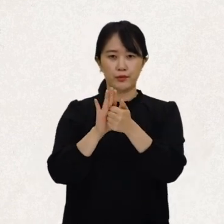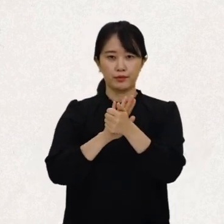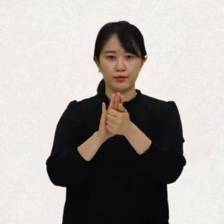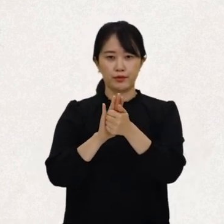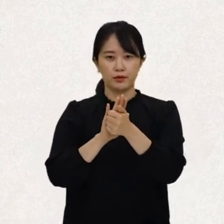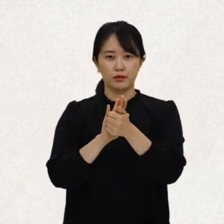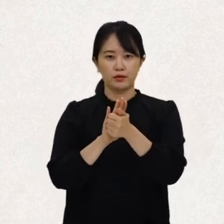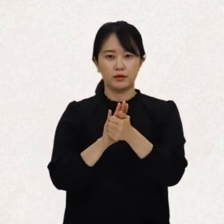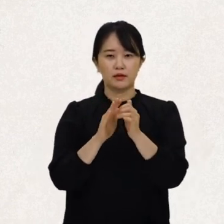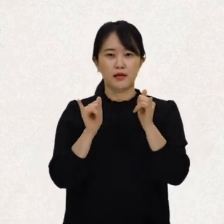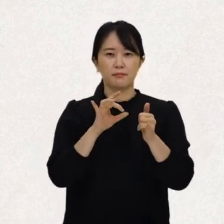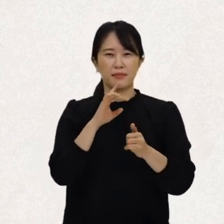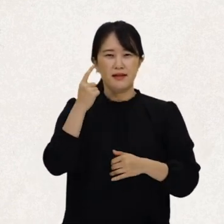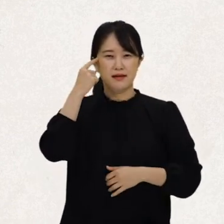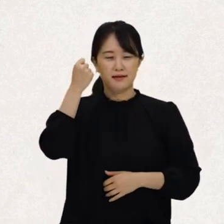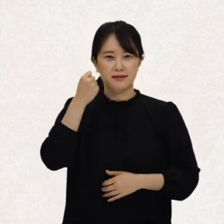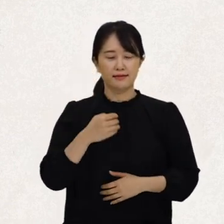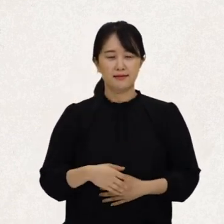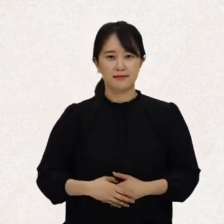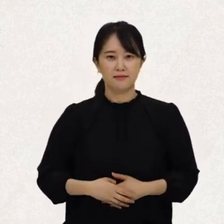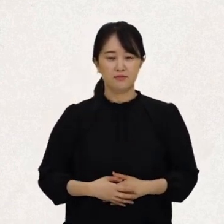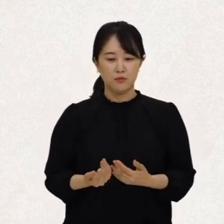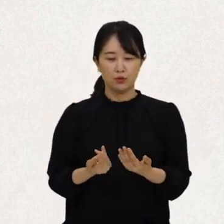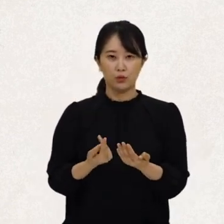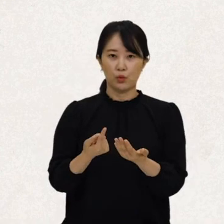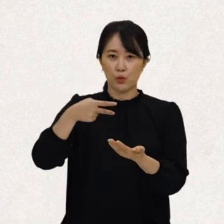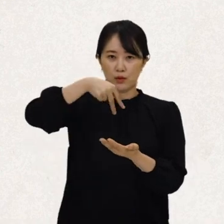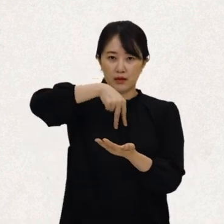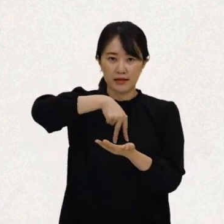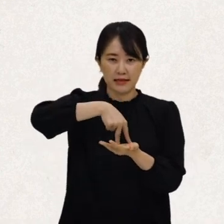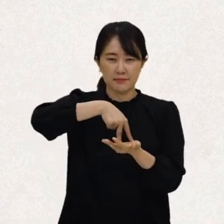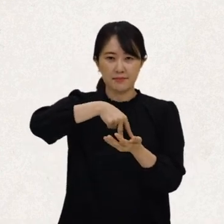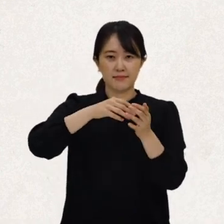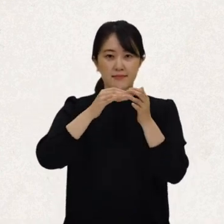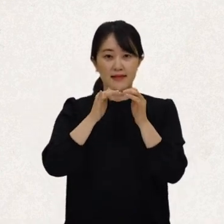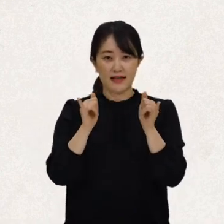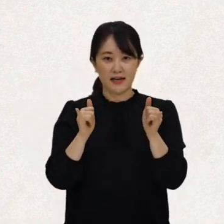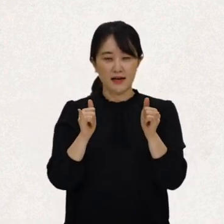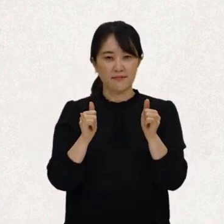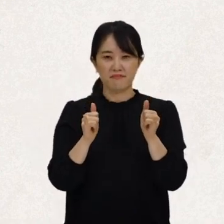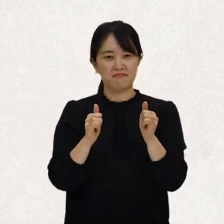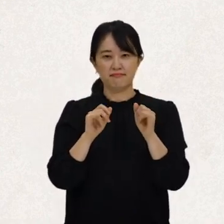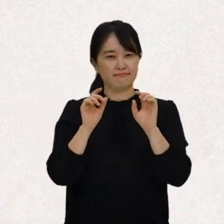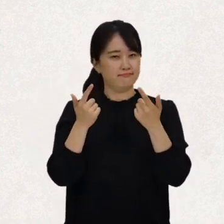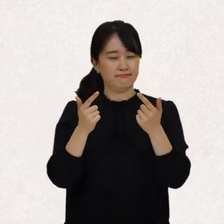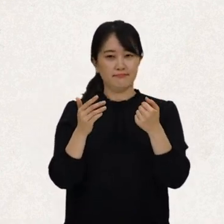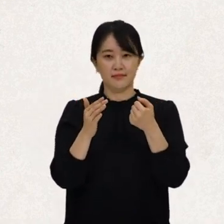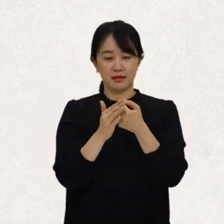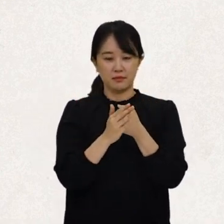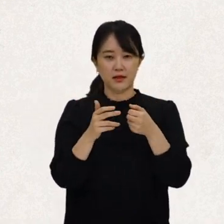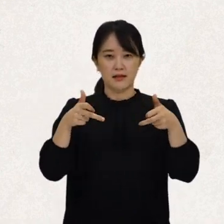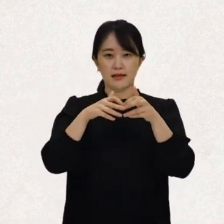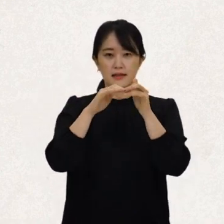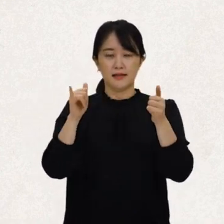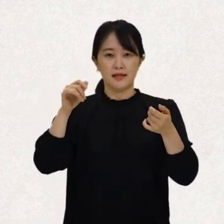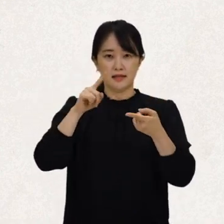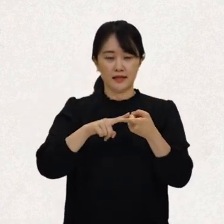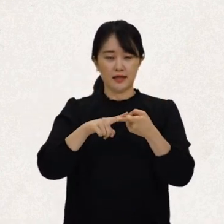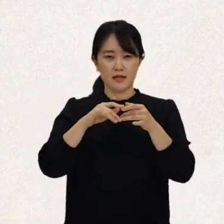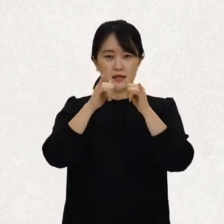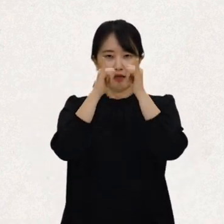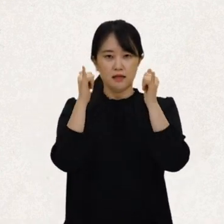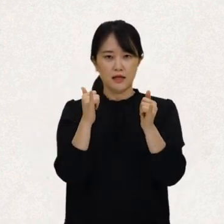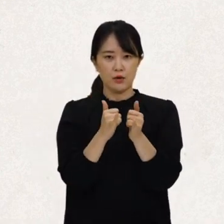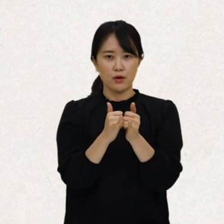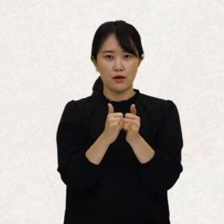수혜자로만 인식되었어요. 독립적이고 존엄한 인격체로 보지 않는 분이기 때문에 장애인에 대한 사회적